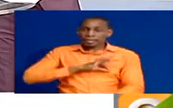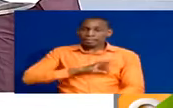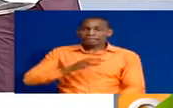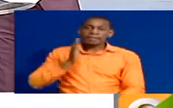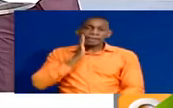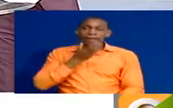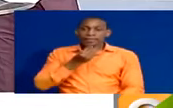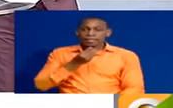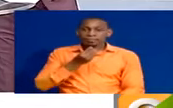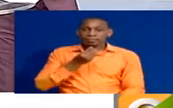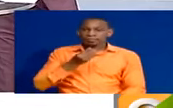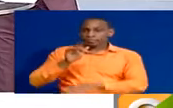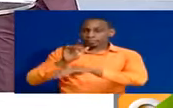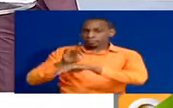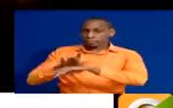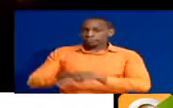faidi wazanzi hawa wachanga.